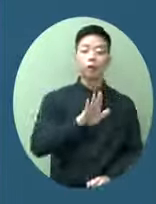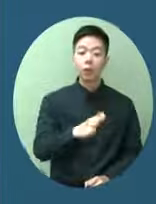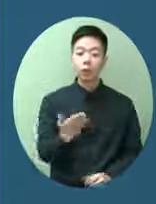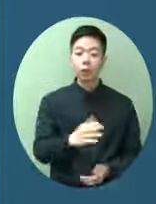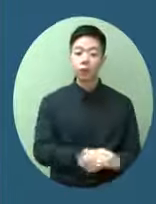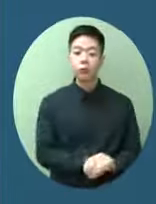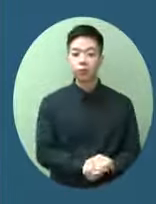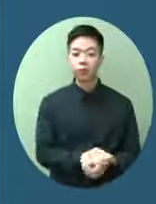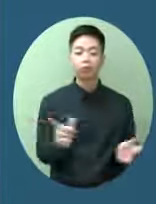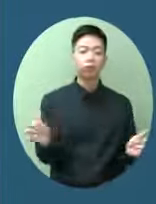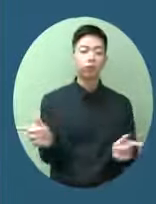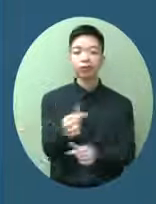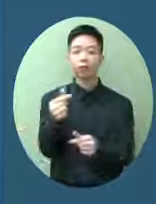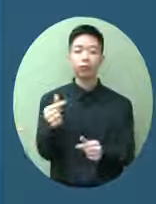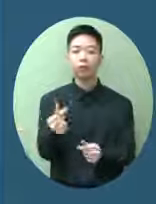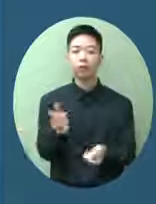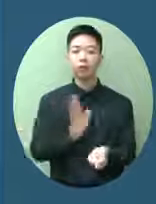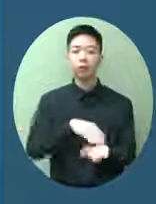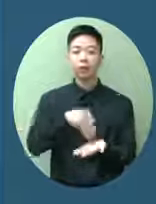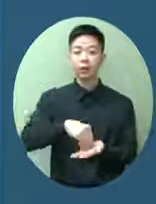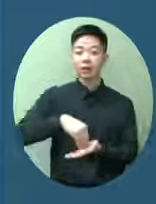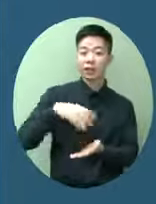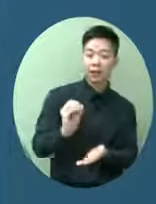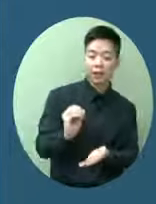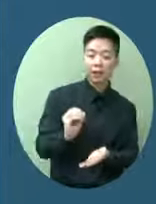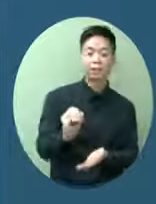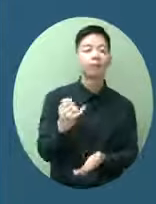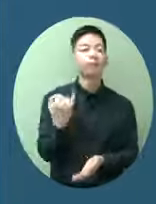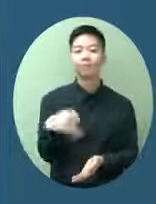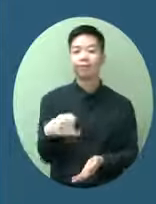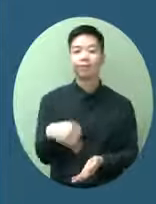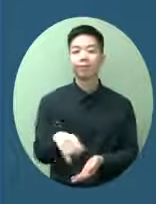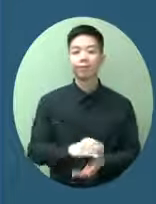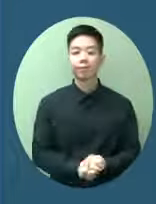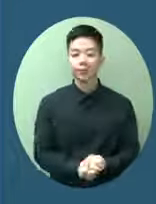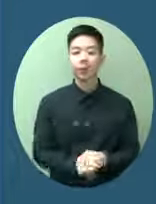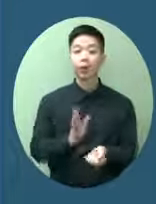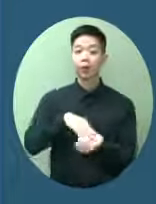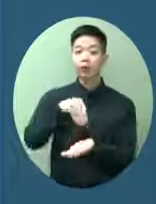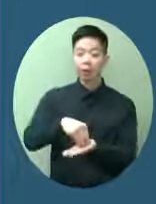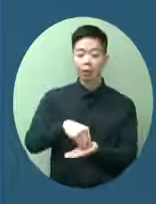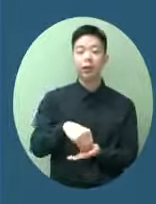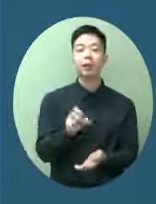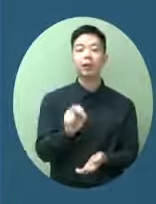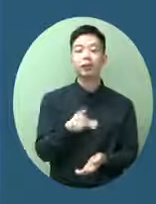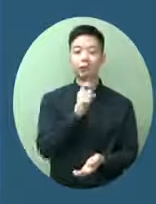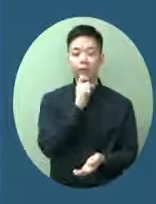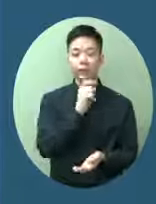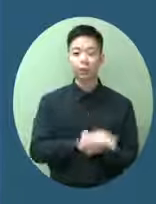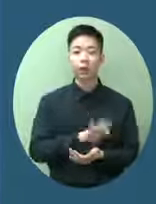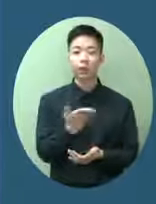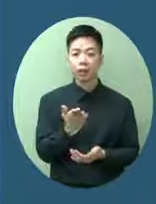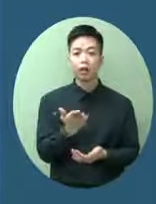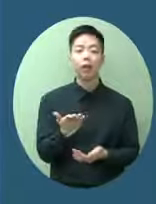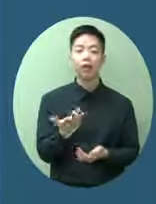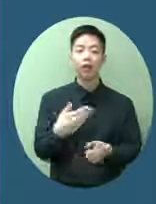完全沒有所謂的突破這些叫做breakthrough cases但從百分比來看就不是很高的大家都知道